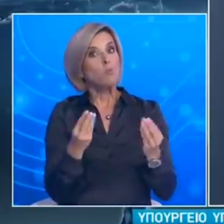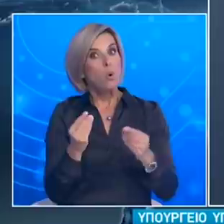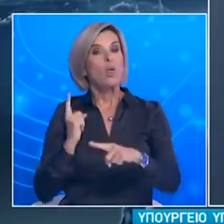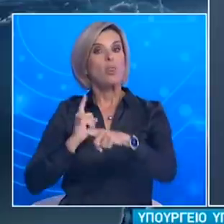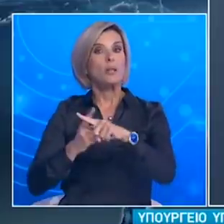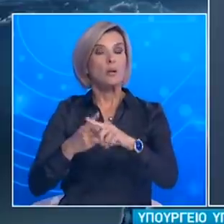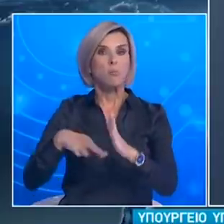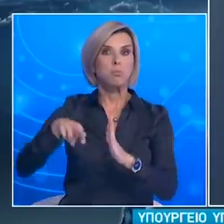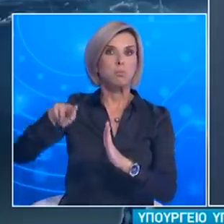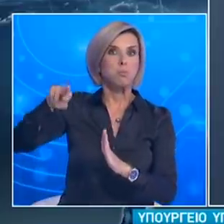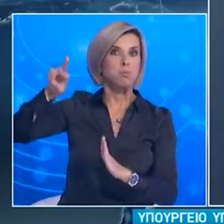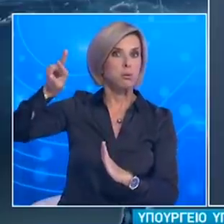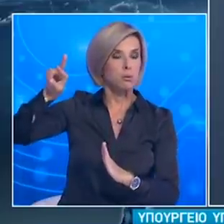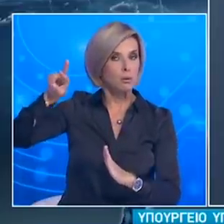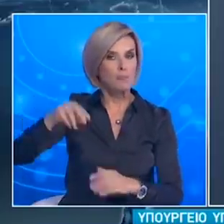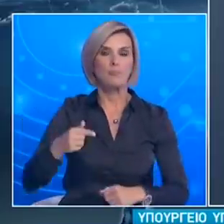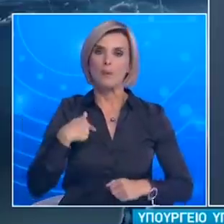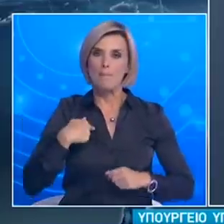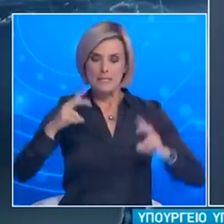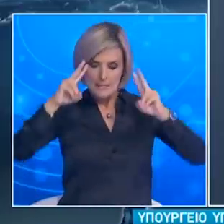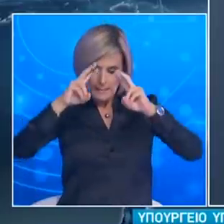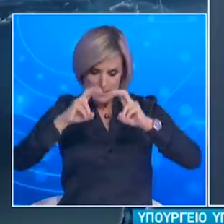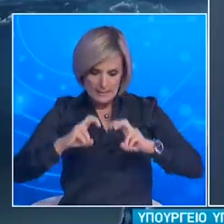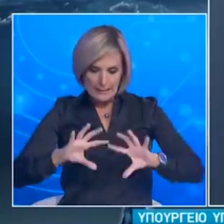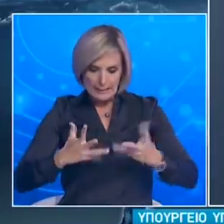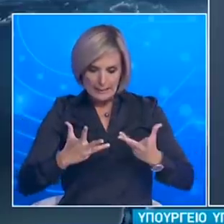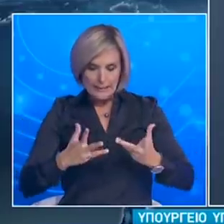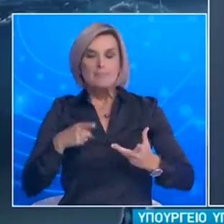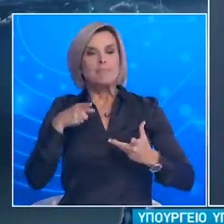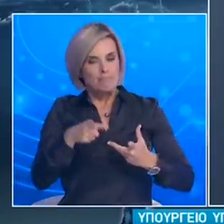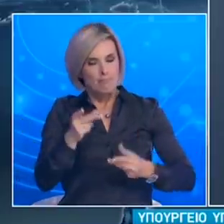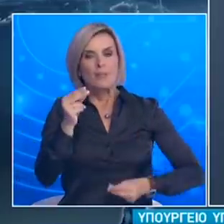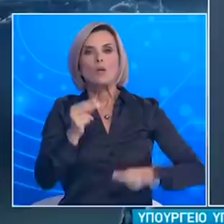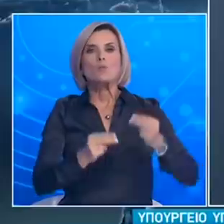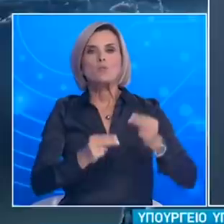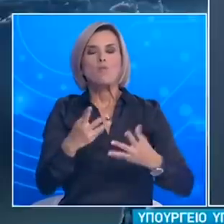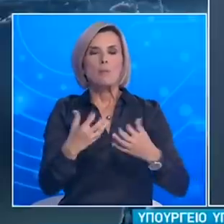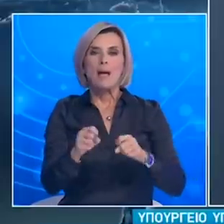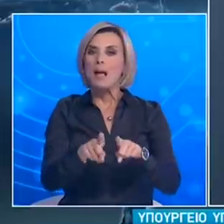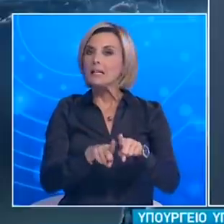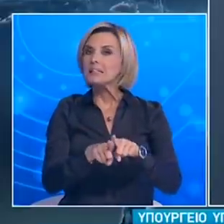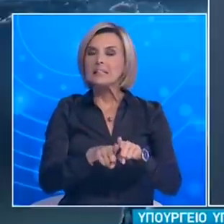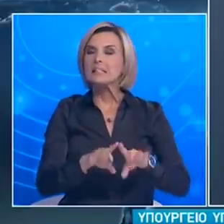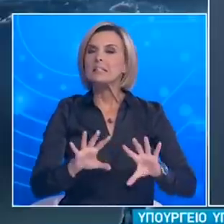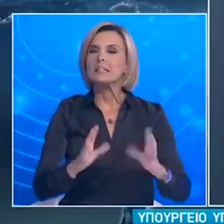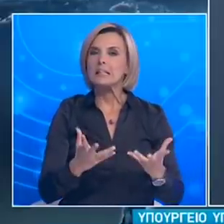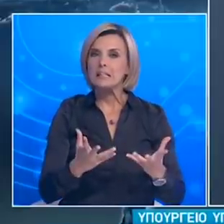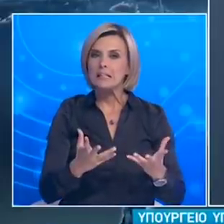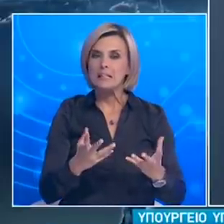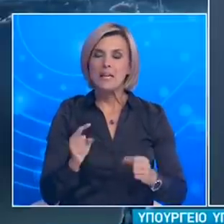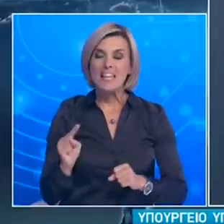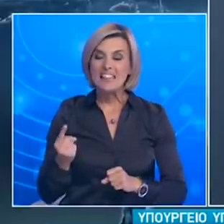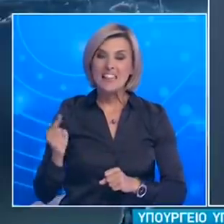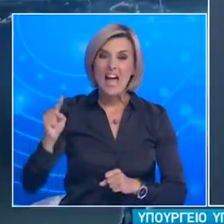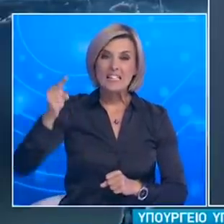θετικότητας Η ανάλυση μας έδειξε ότι το πρόβλημα εντοπίζεται κατά 75,8% σε τα αξιδιότητες